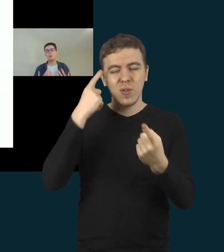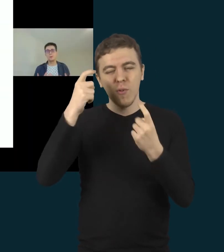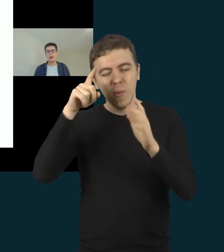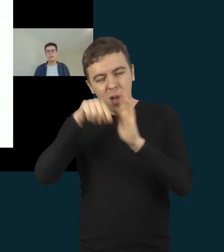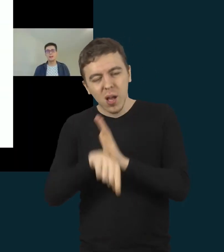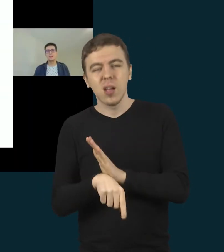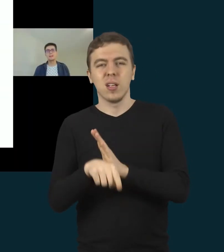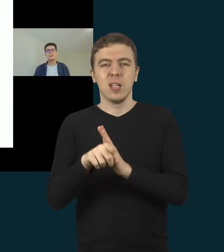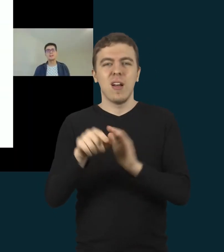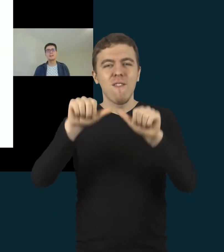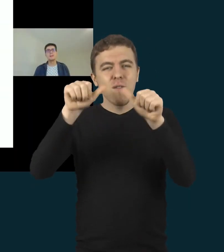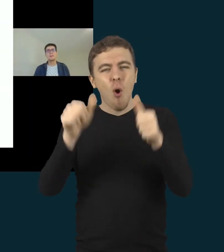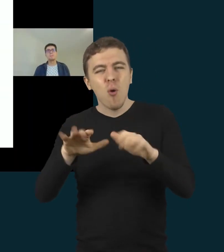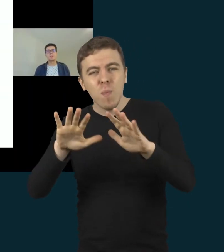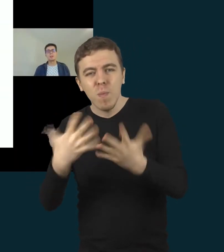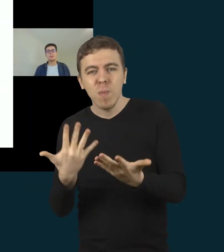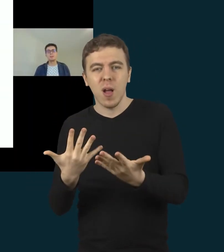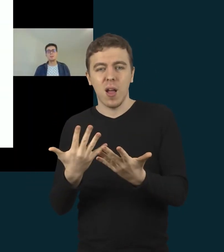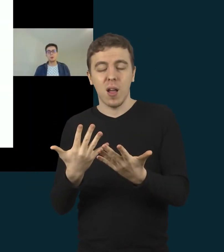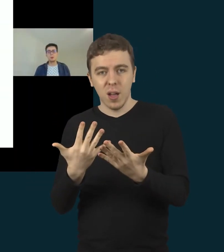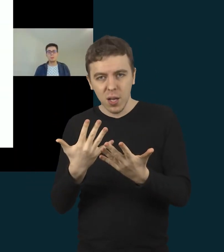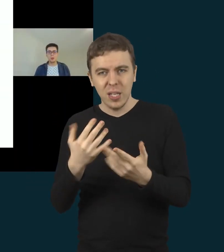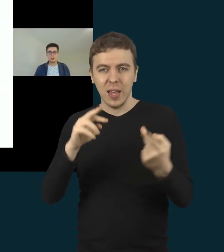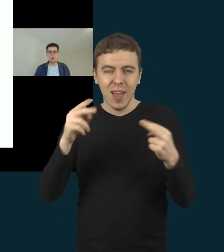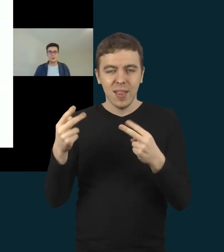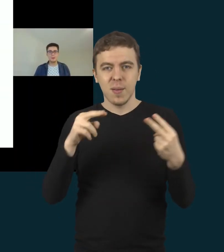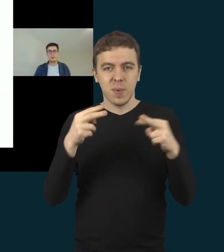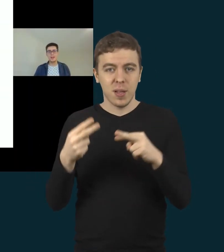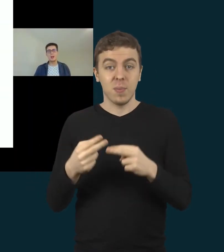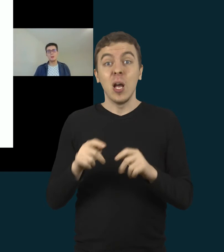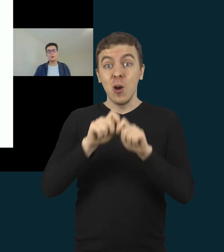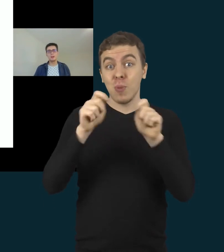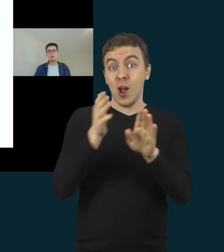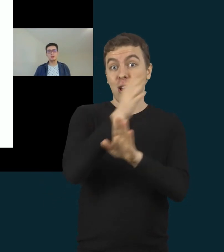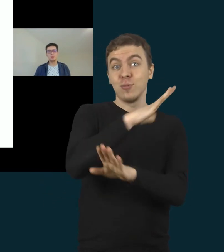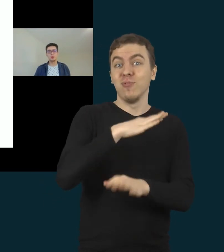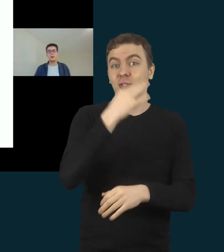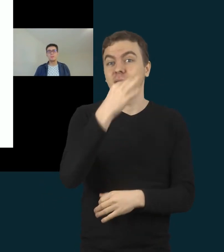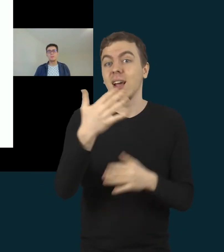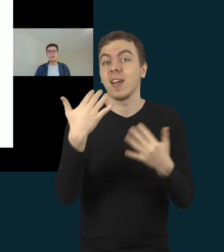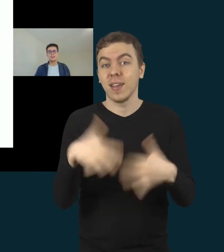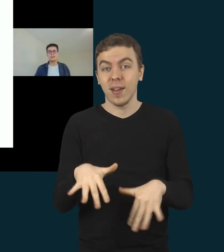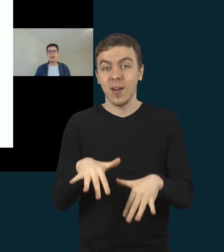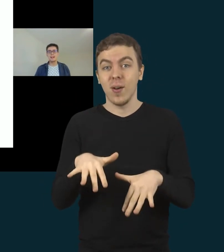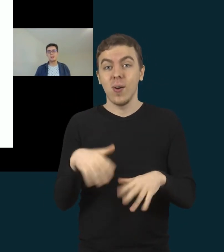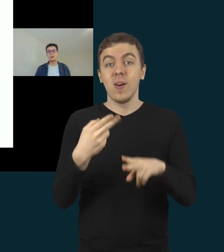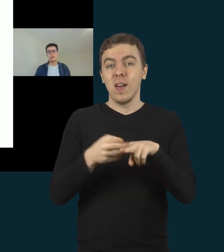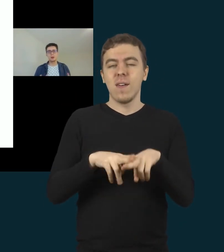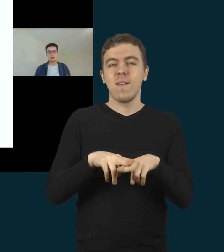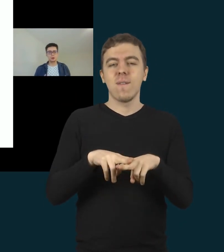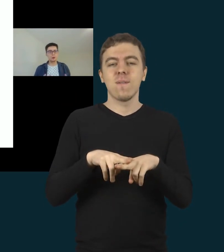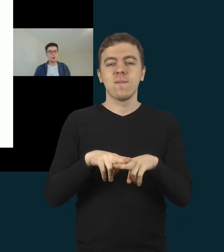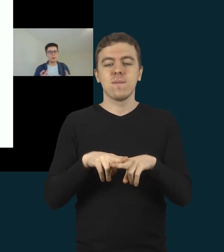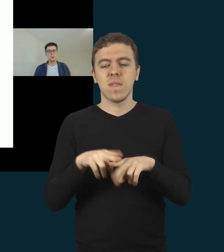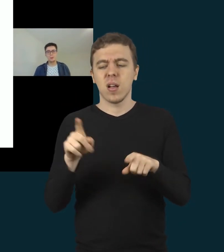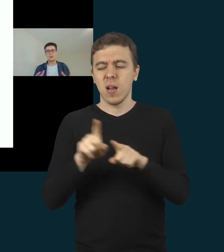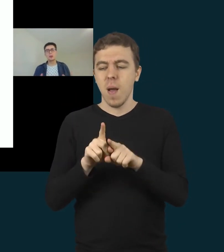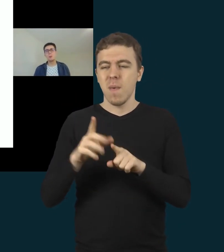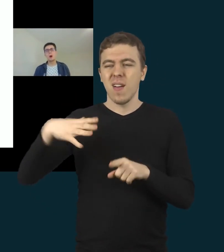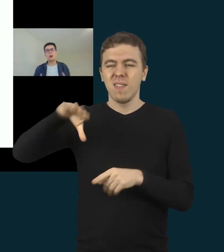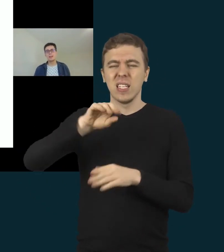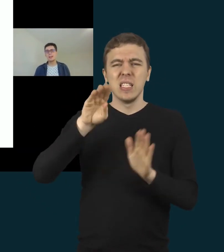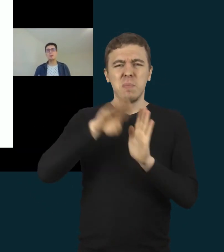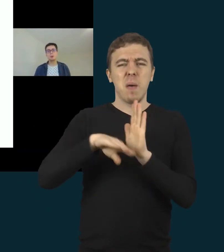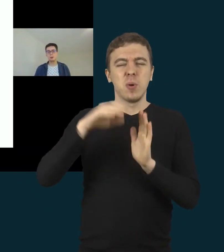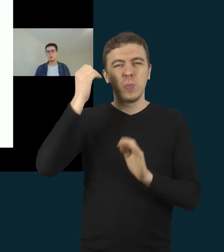formatą. Nes jau pradžioje paminėjome, kad iš tikrųjų atsisakėme to siaurai suprantamo